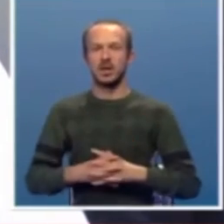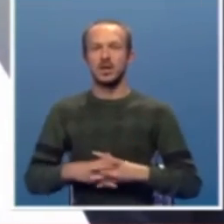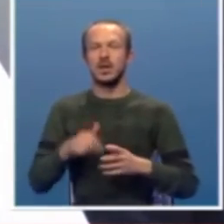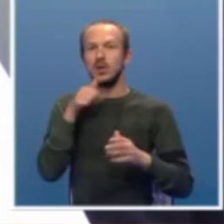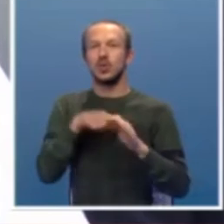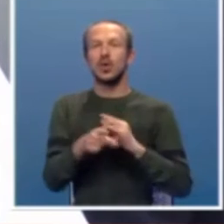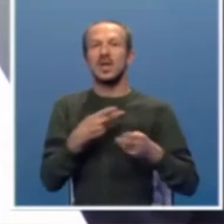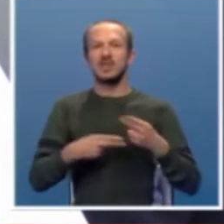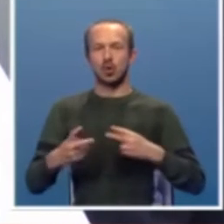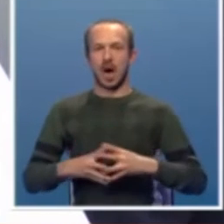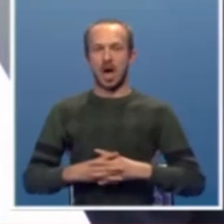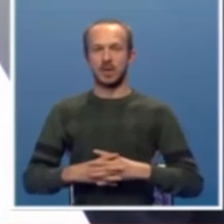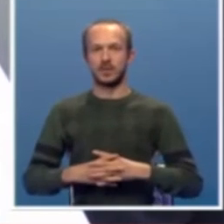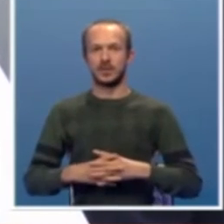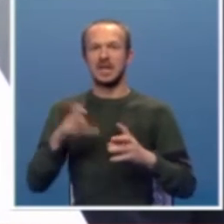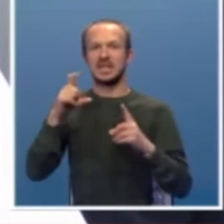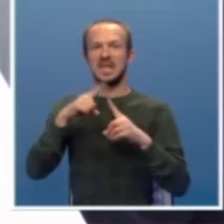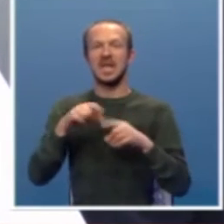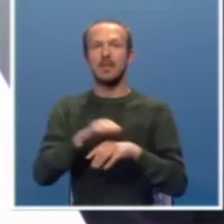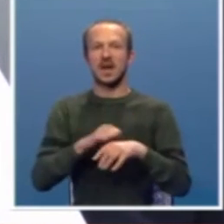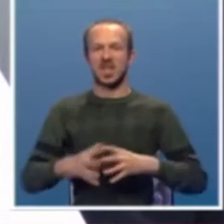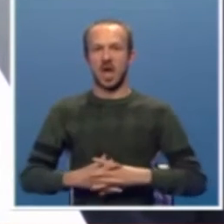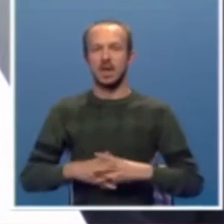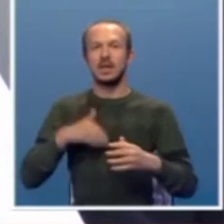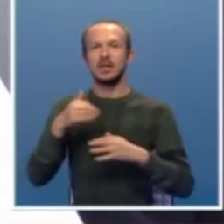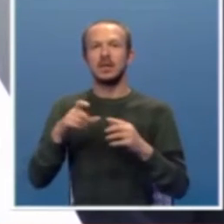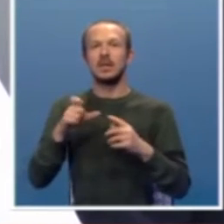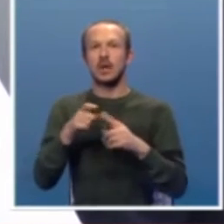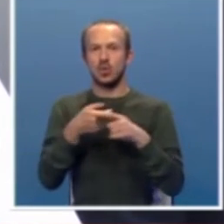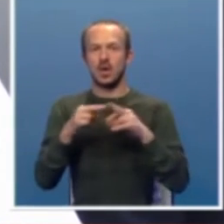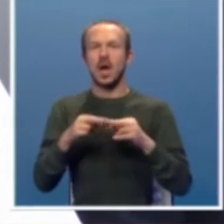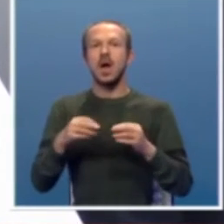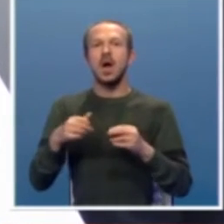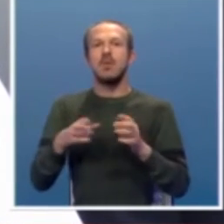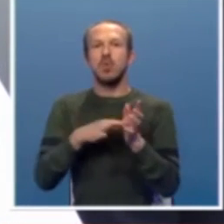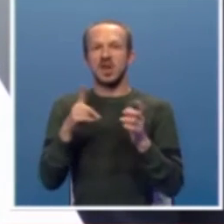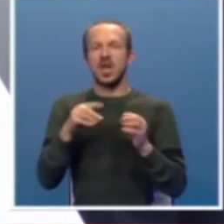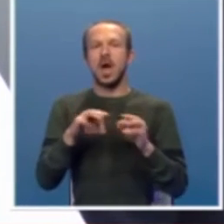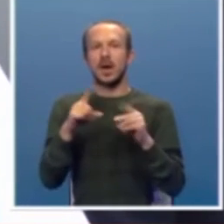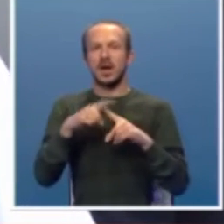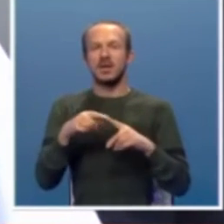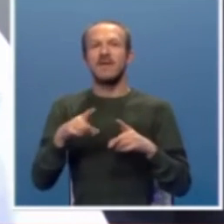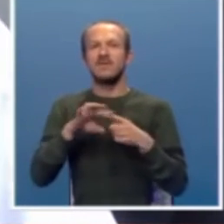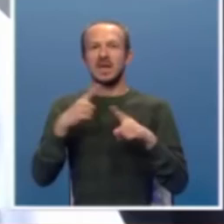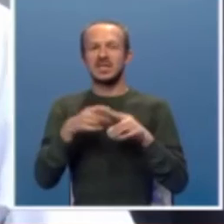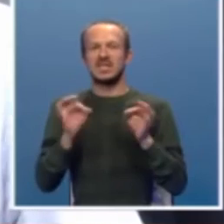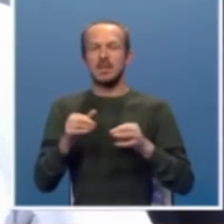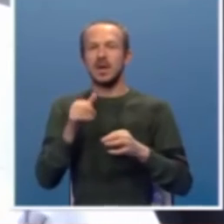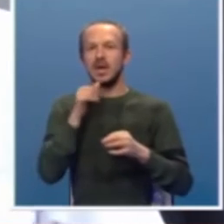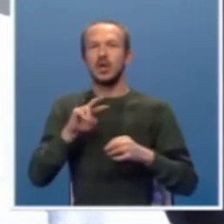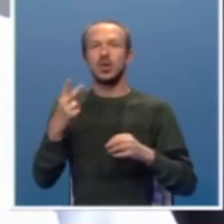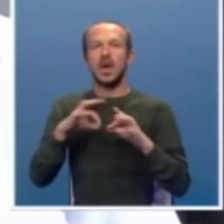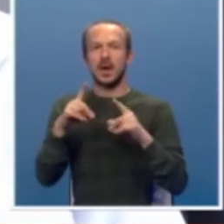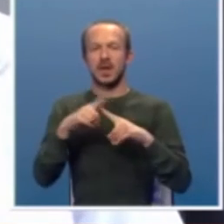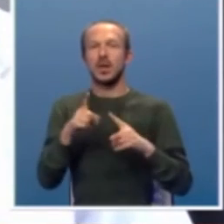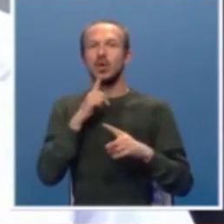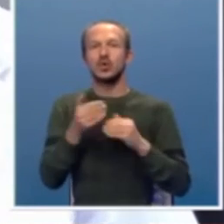je isporuka CT aparata, zatim CLUK-a, mobilnog aparata, PAKS sistema i uz ove druge